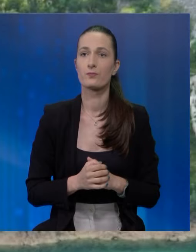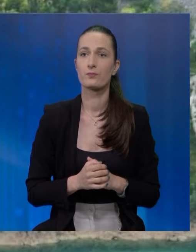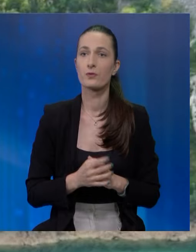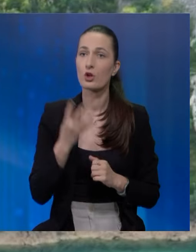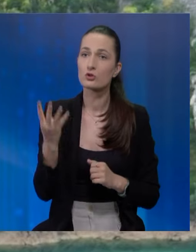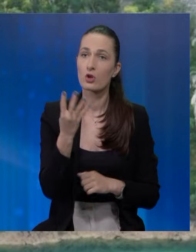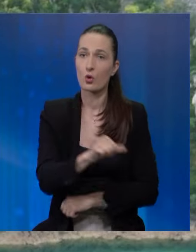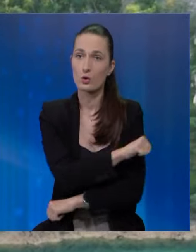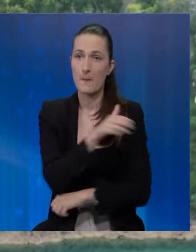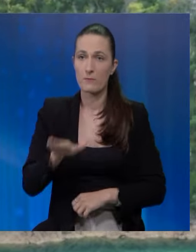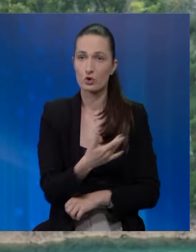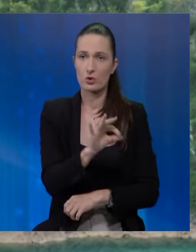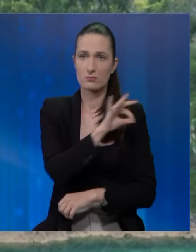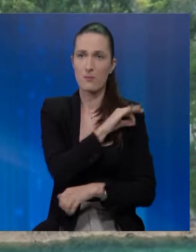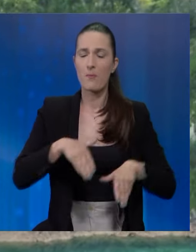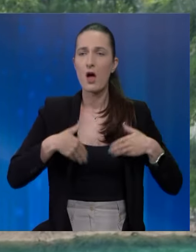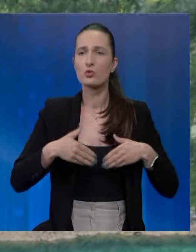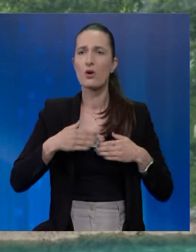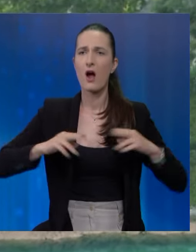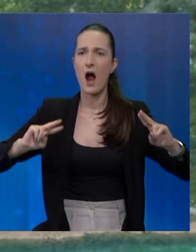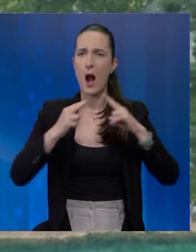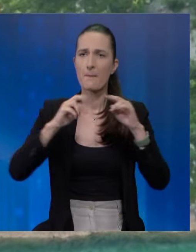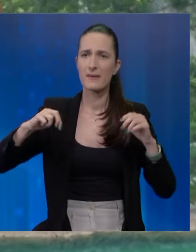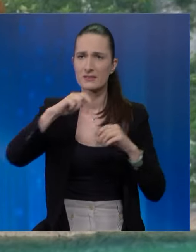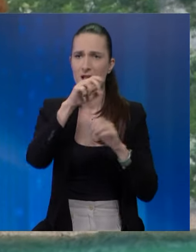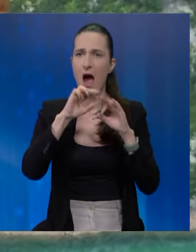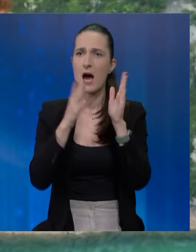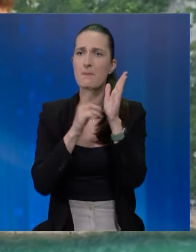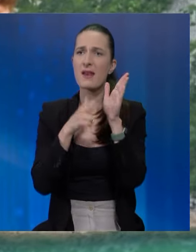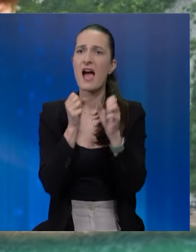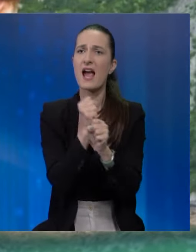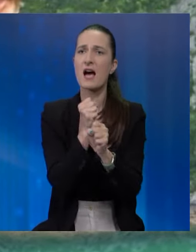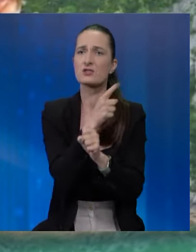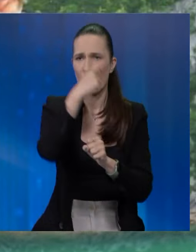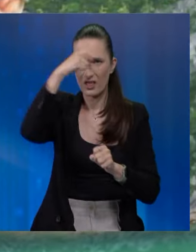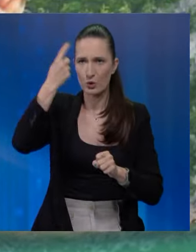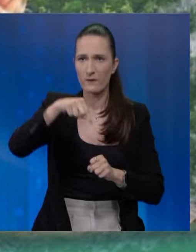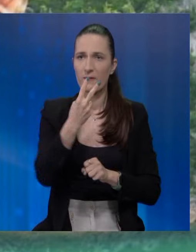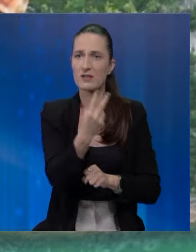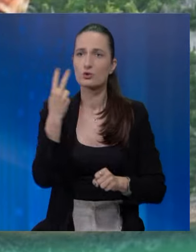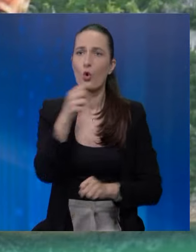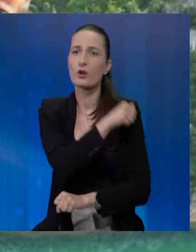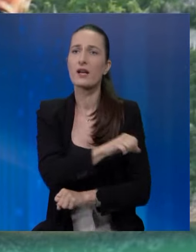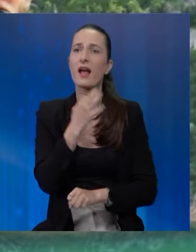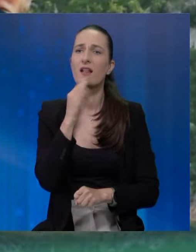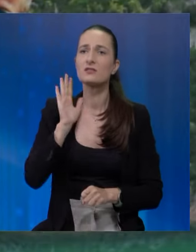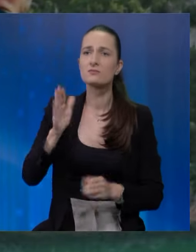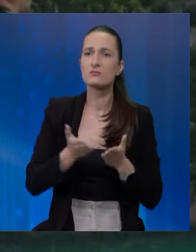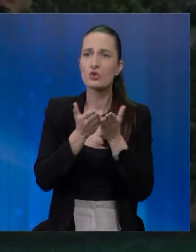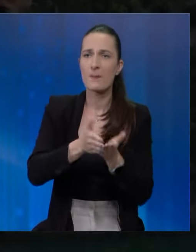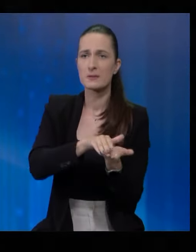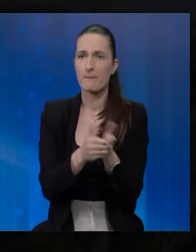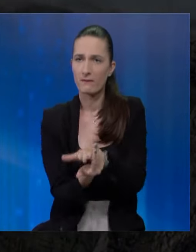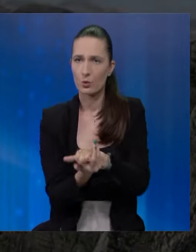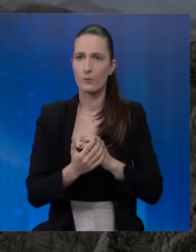Četiri godine je prošlo od smrti mladog alpiniste Armina Gazića u ljeto 2020. godine, kada se njegov čamat